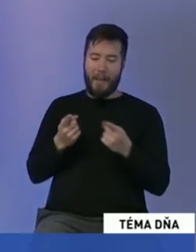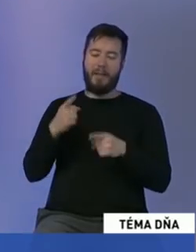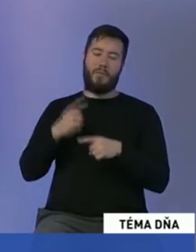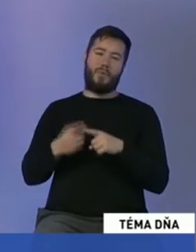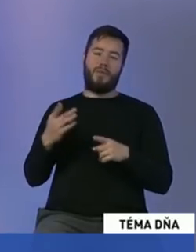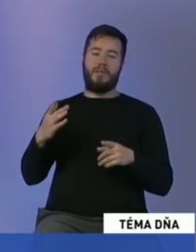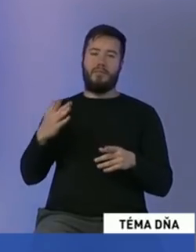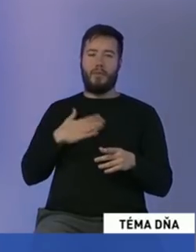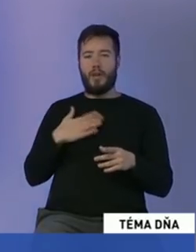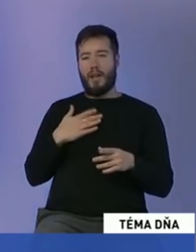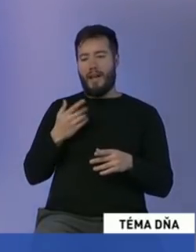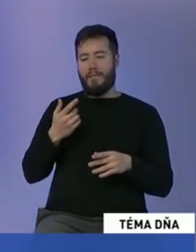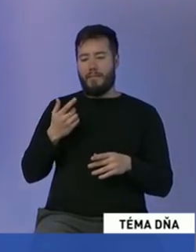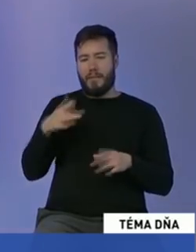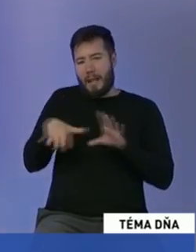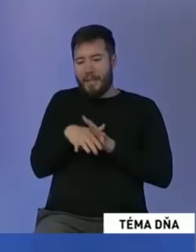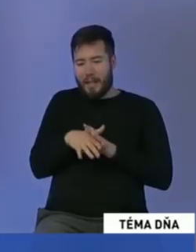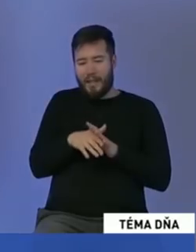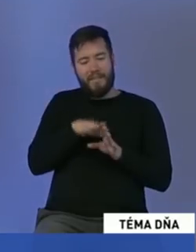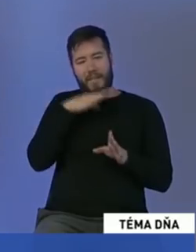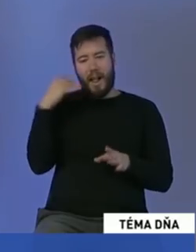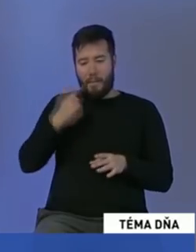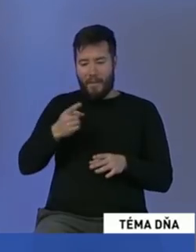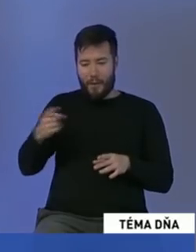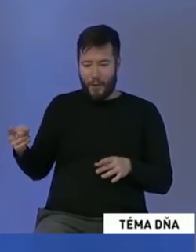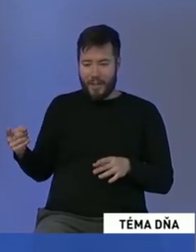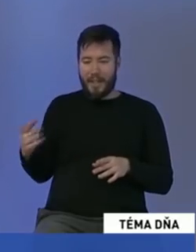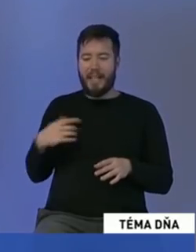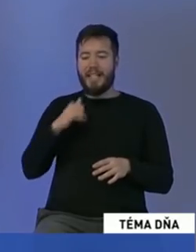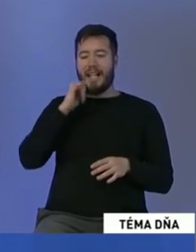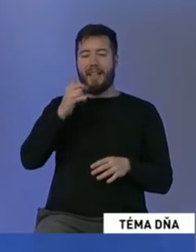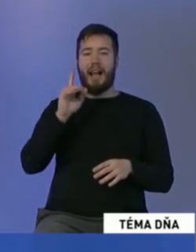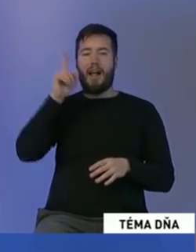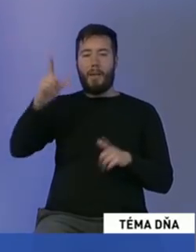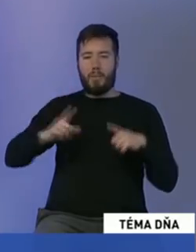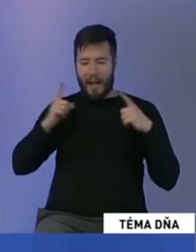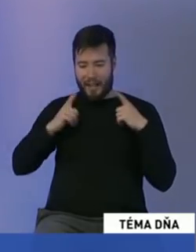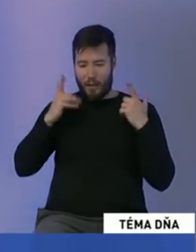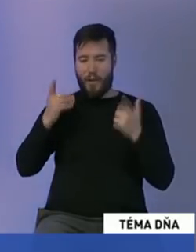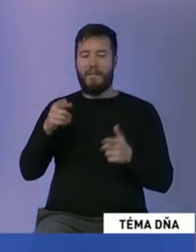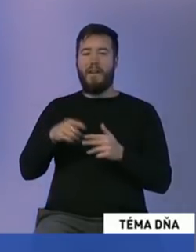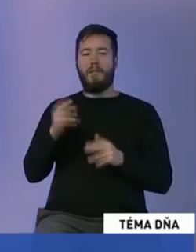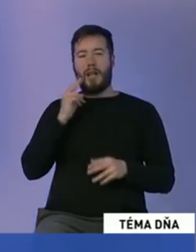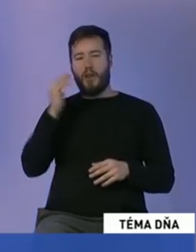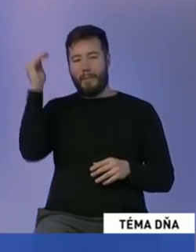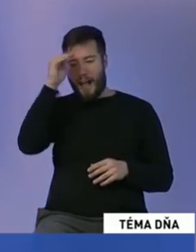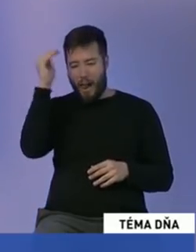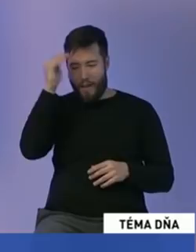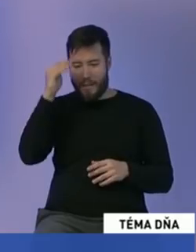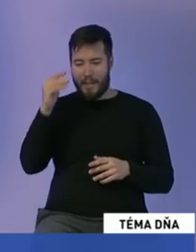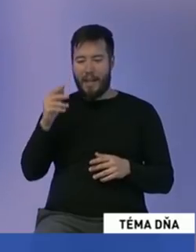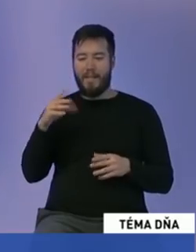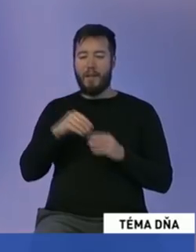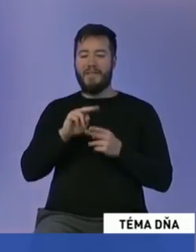mojou pozíciou. Je toho enormne veľa. Čiže mňa čaká zajtra Bardiejov, v Biatoch pravdepodobne v Michalovce. Medzi tým v stredu vláda.